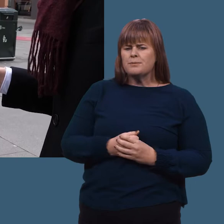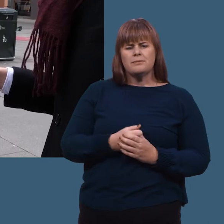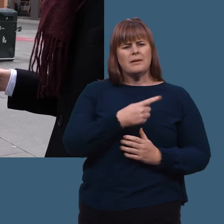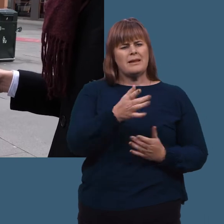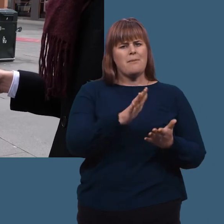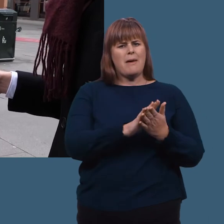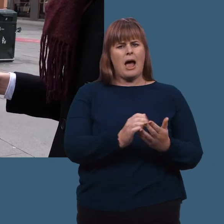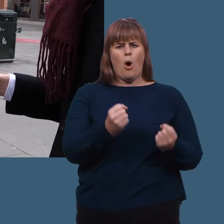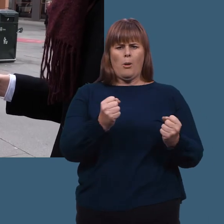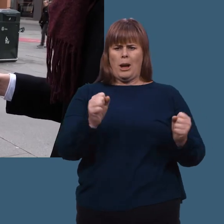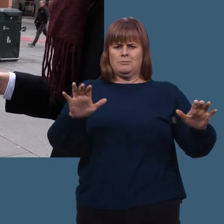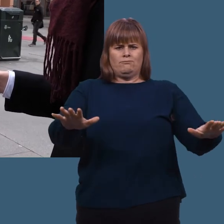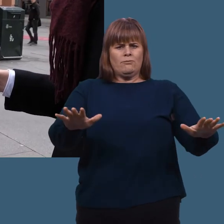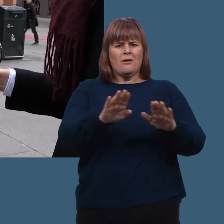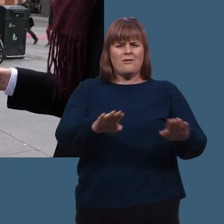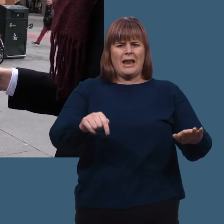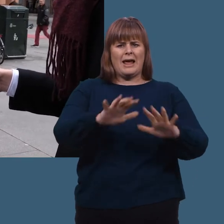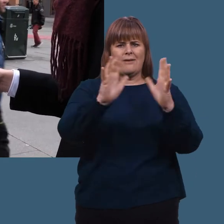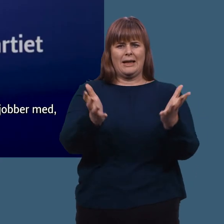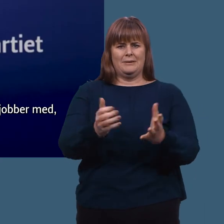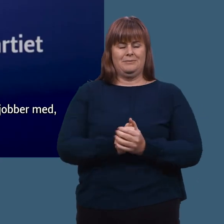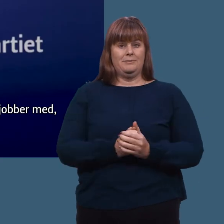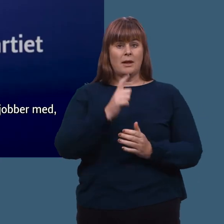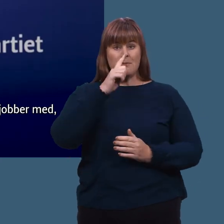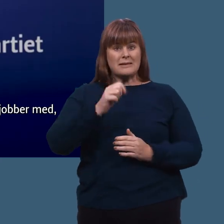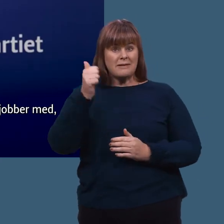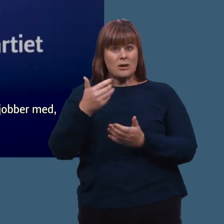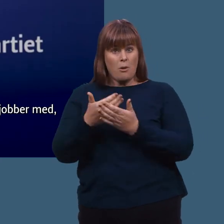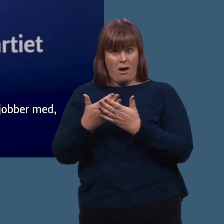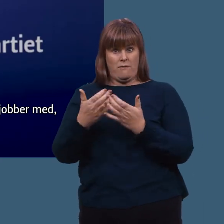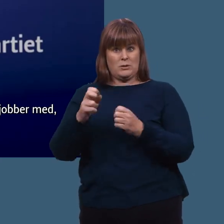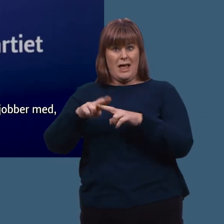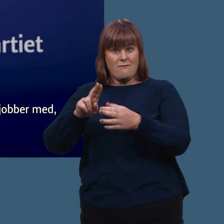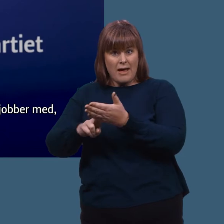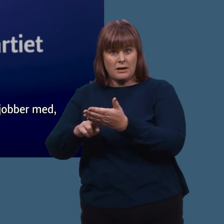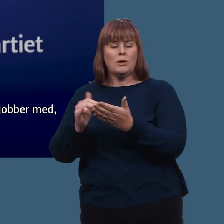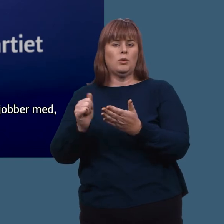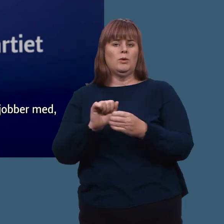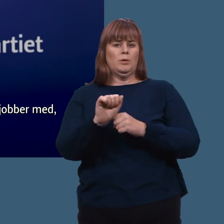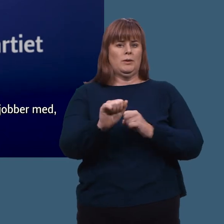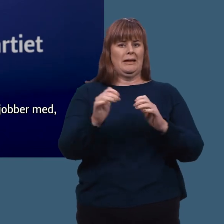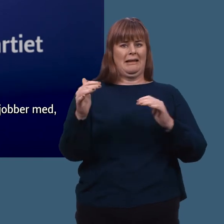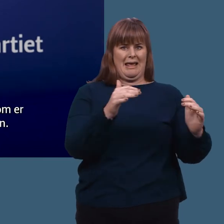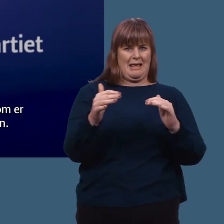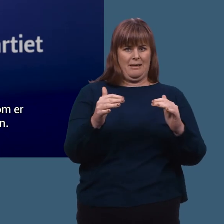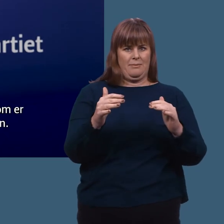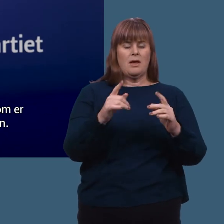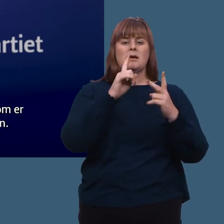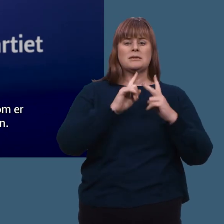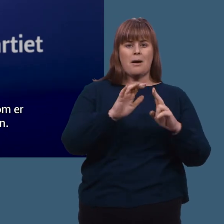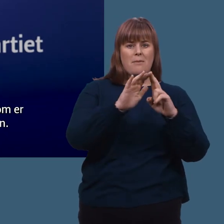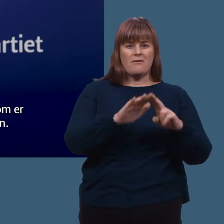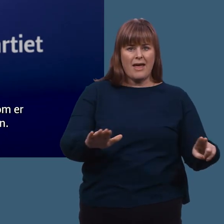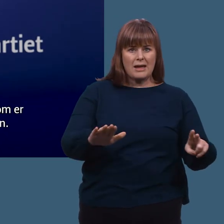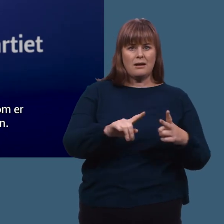De er med på å opprettholde fred i verden. Jeg synes det viktigste oppgavene FN jobber med, det er å forhindre krig. Det er å skape